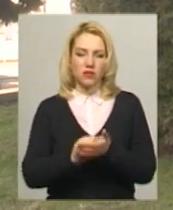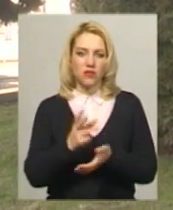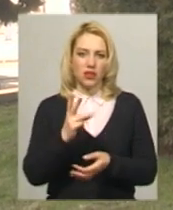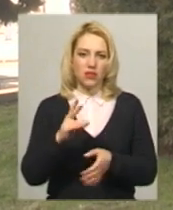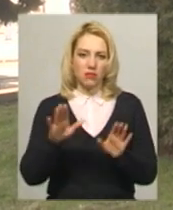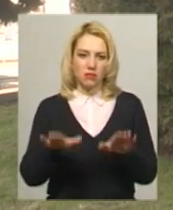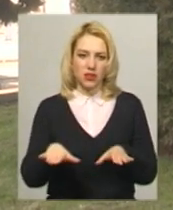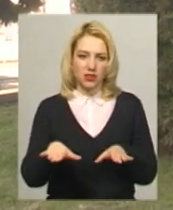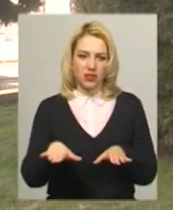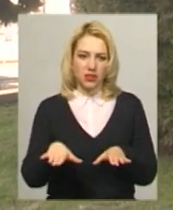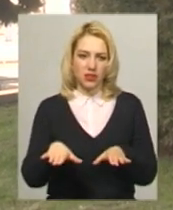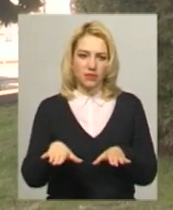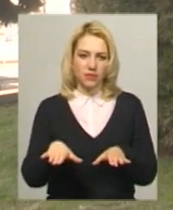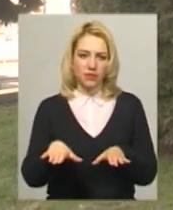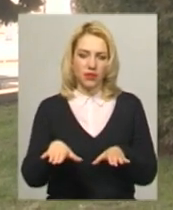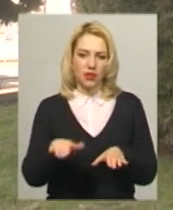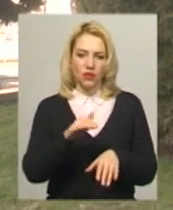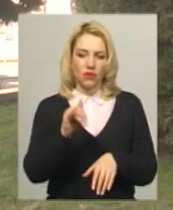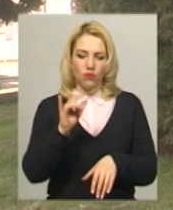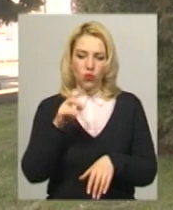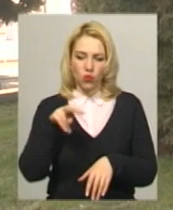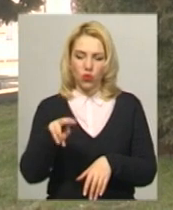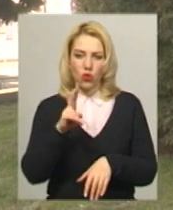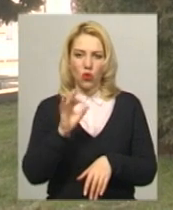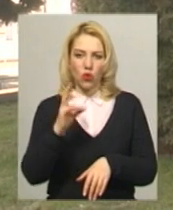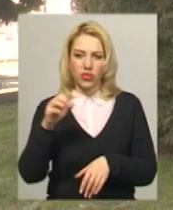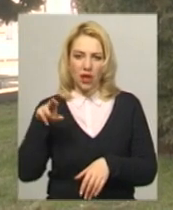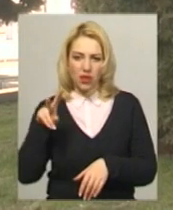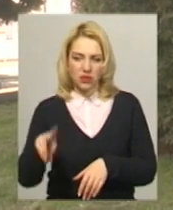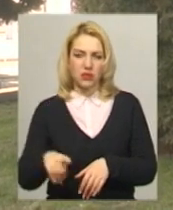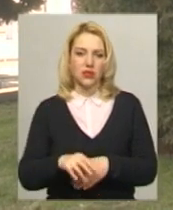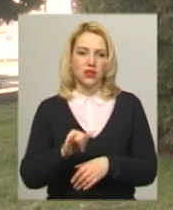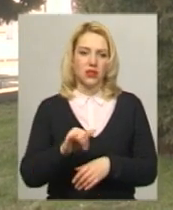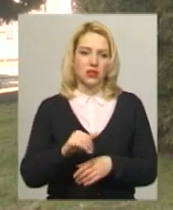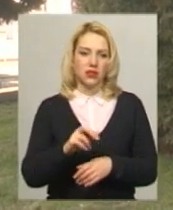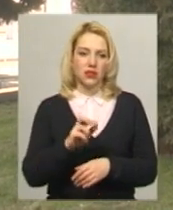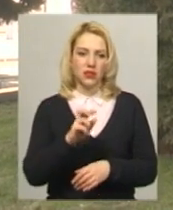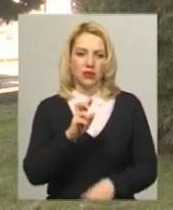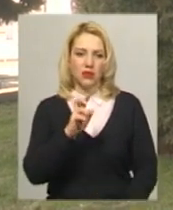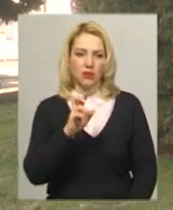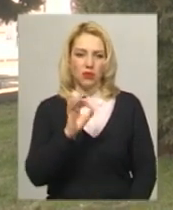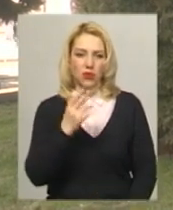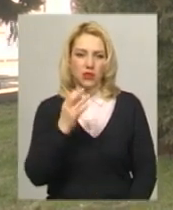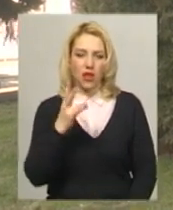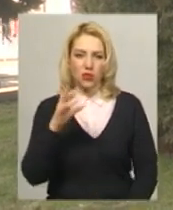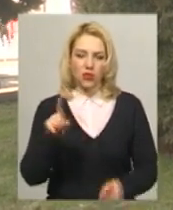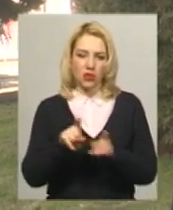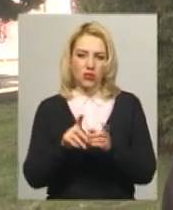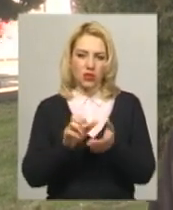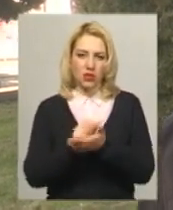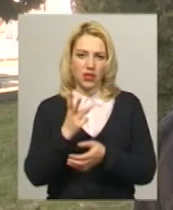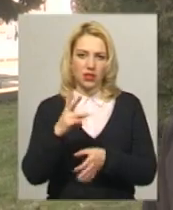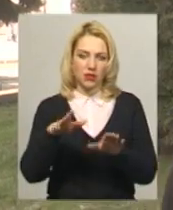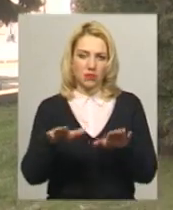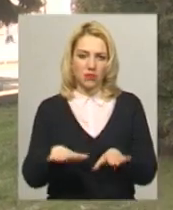«Клосконтакт», «Фуллконтакт» і «Седору Корист» і «Баценко Артем» також третє місце зайняли в